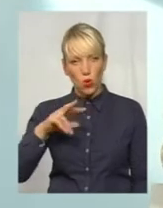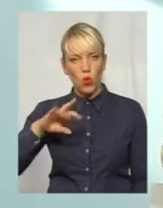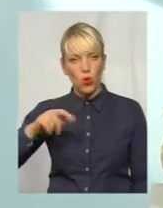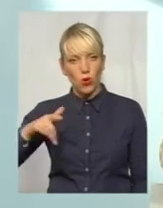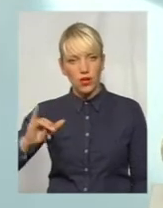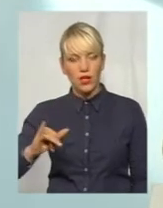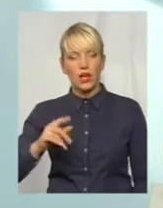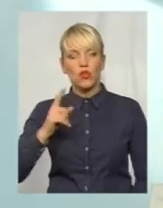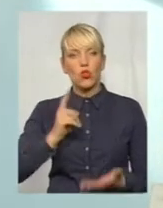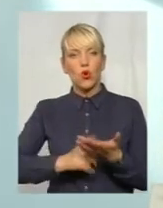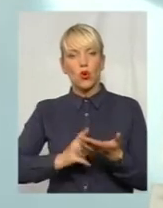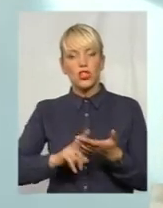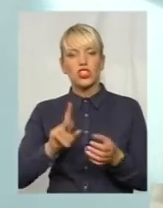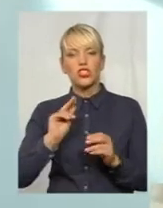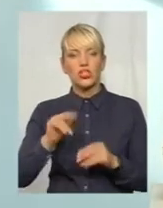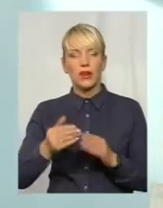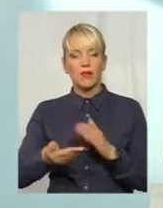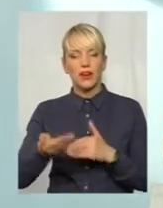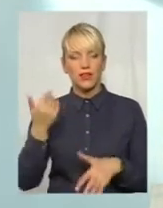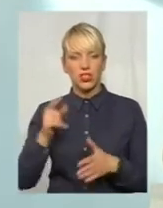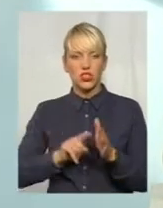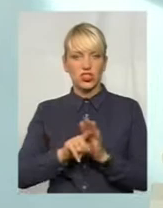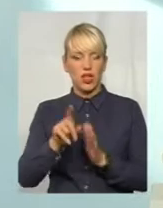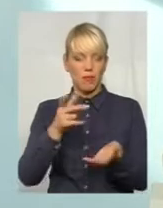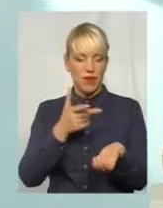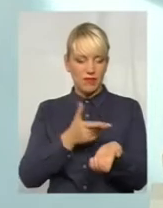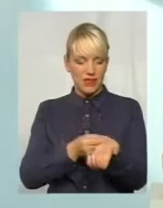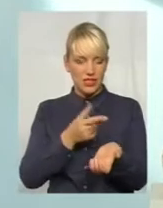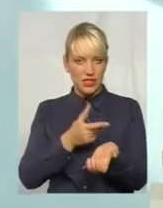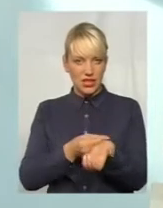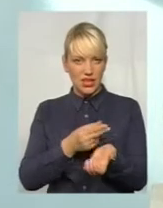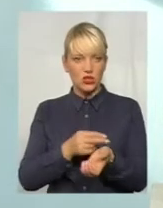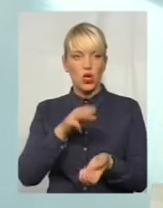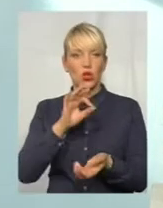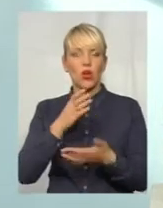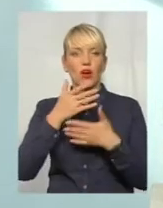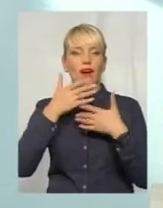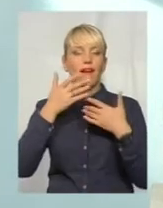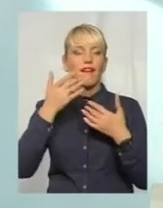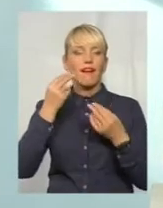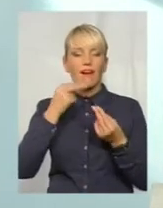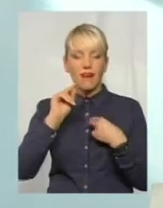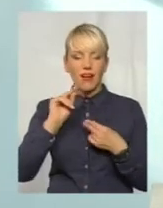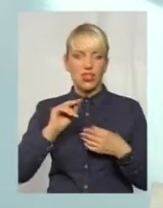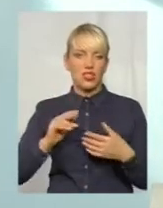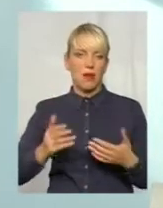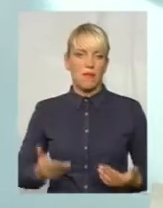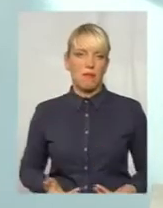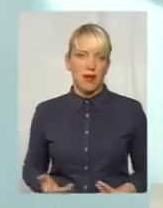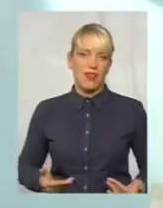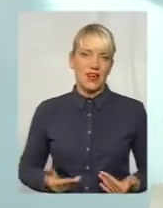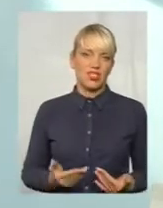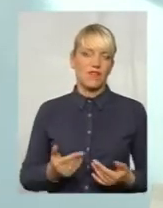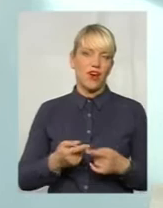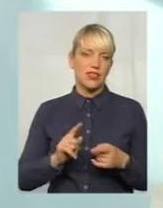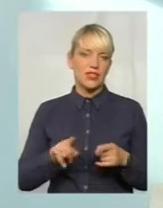починаємо вакцинацію, тим краще вона переноситься дітьми, тому що діти ще не знайомі з оточуючим середовищем. Вони реагують виключно на